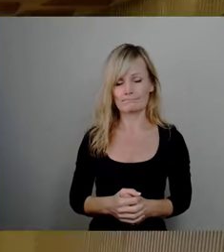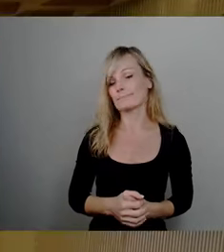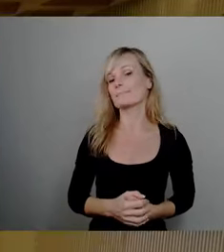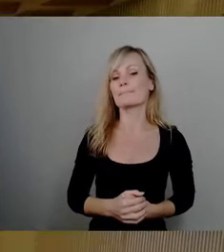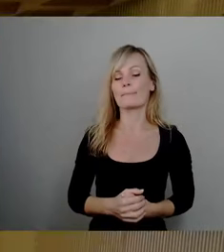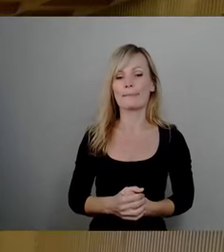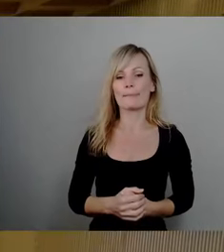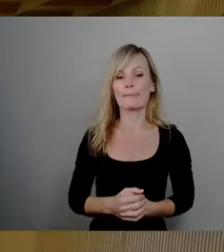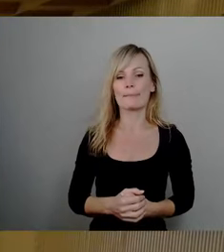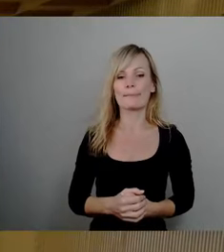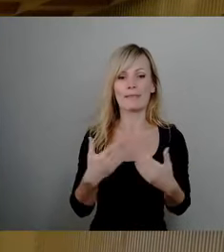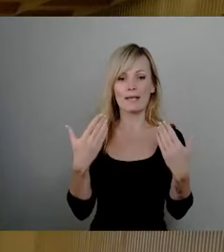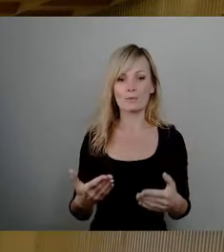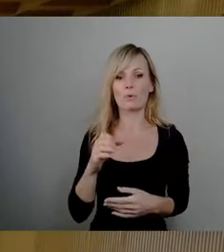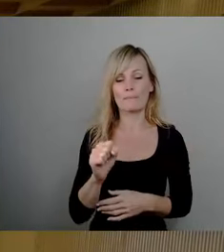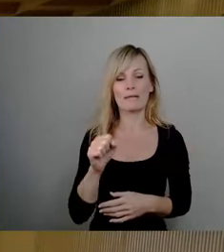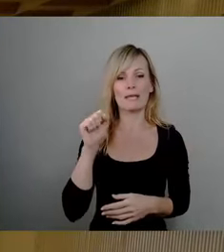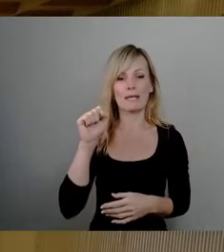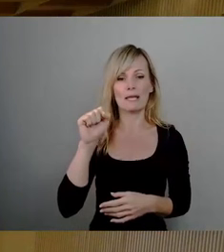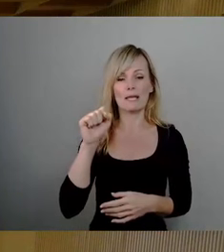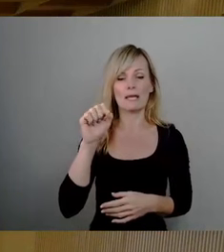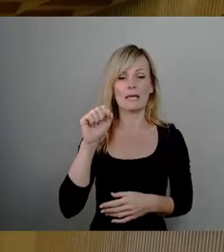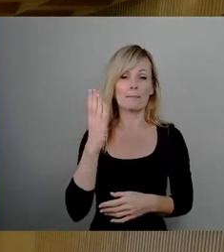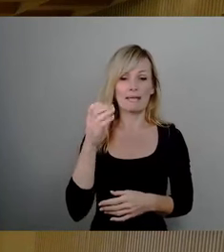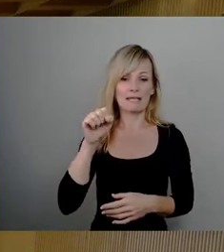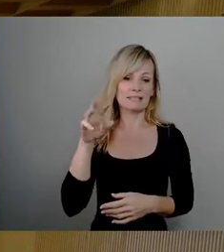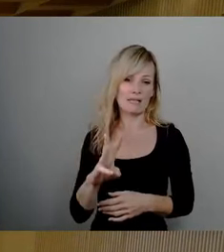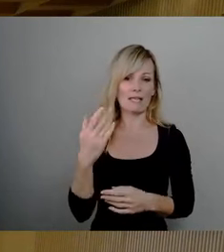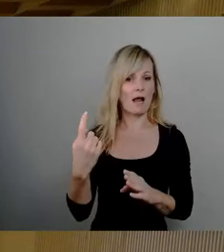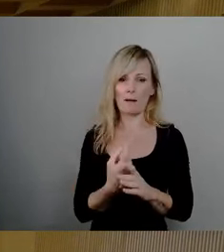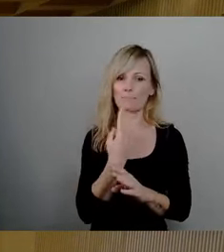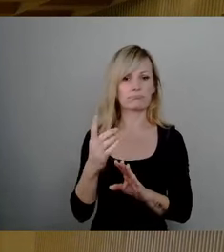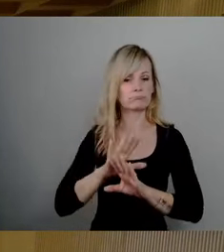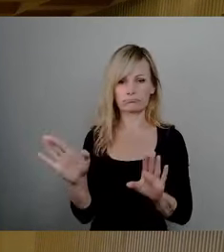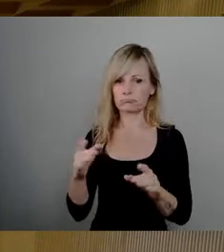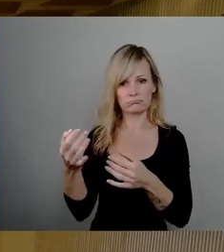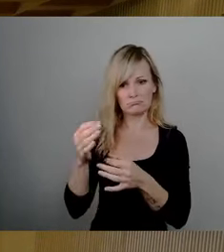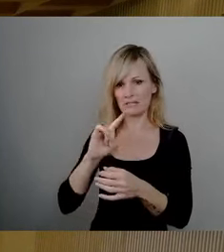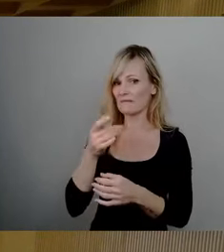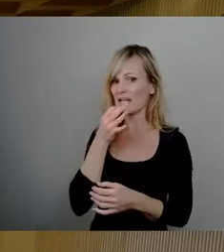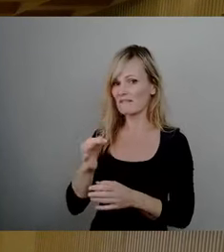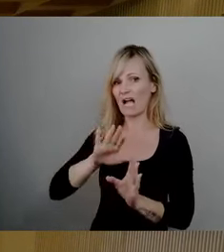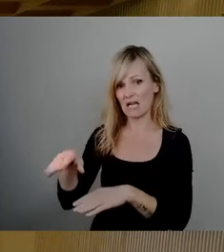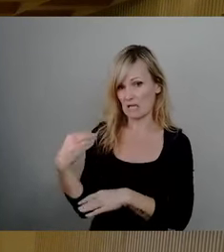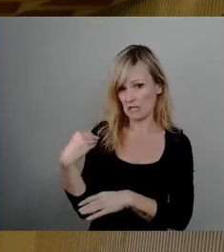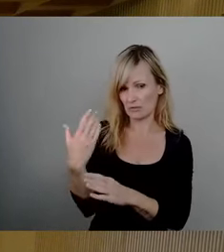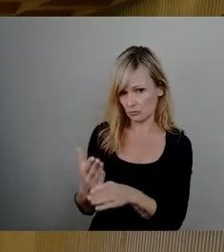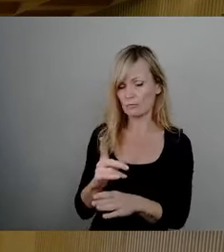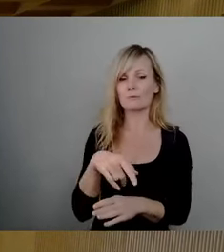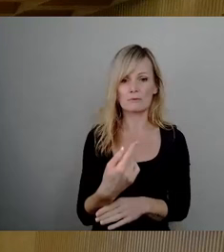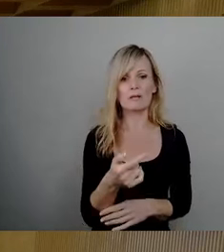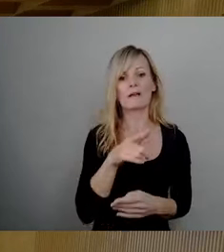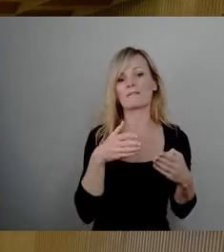So, BSW verzichtet auf die zweite Frage, ist mir mitgeteilt worden. Dann haben wir Fraktion Die Linke. Frau Stephan, bitteschön.